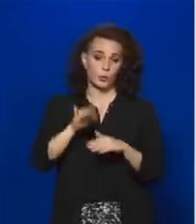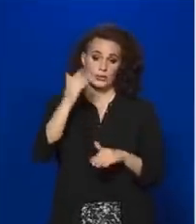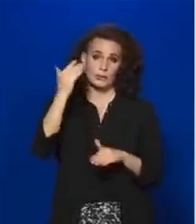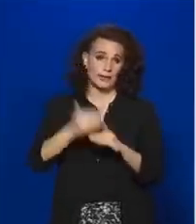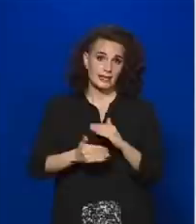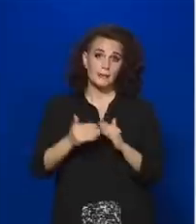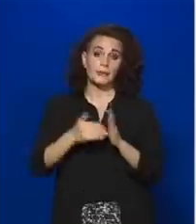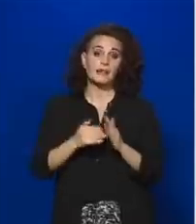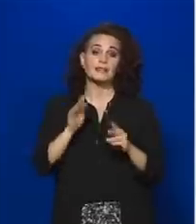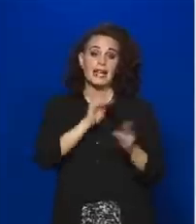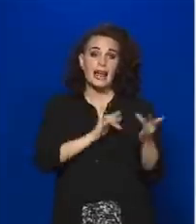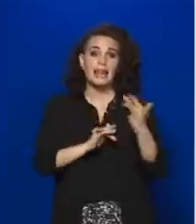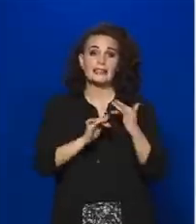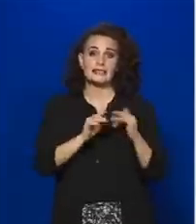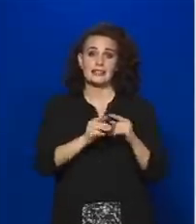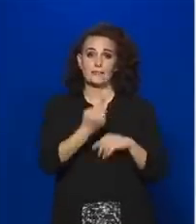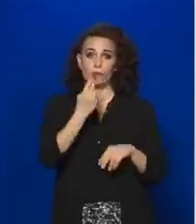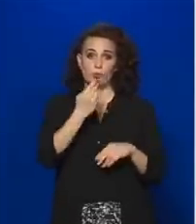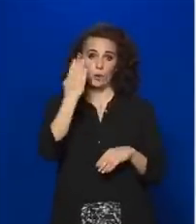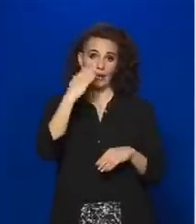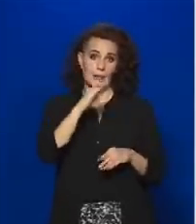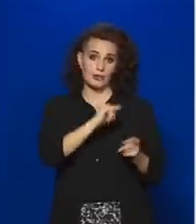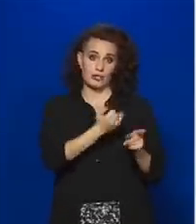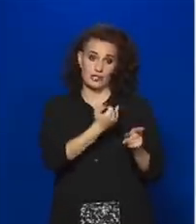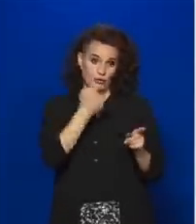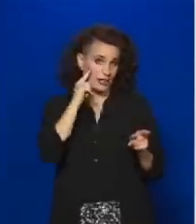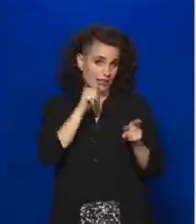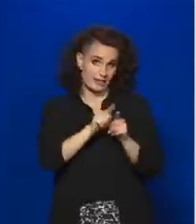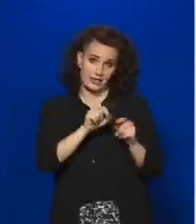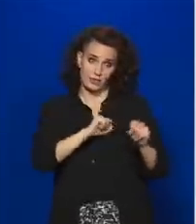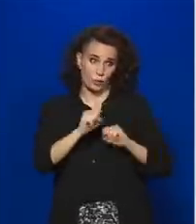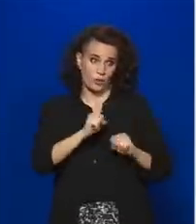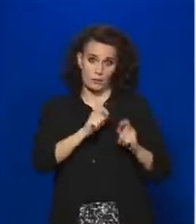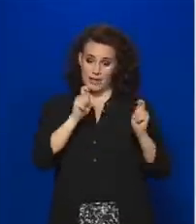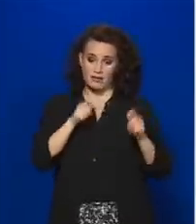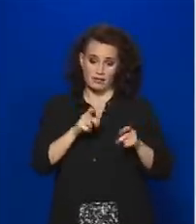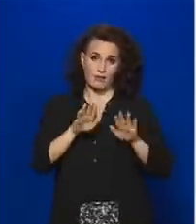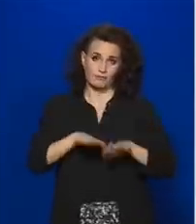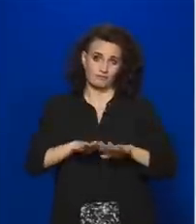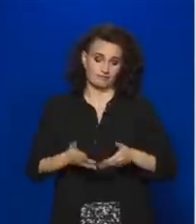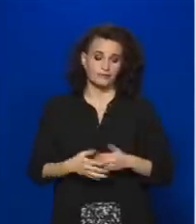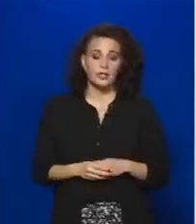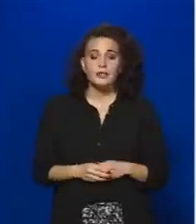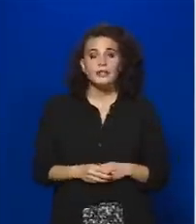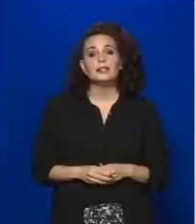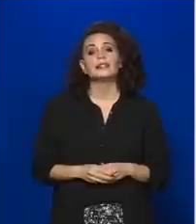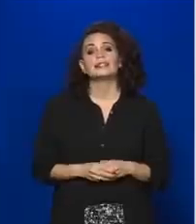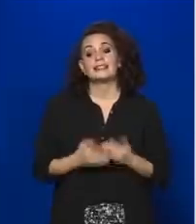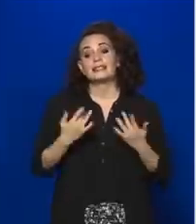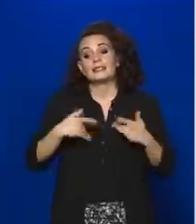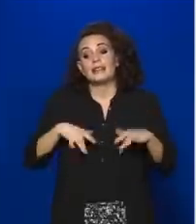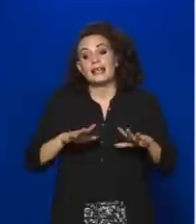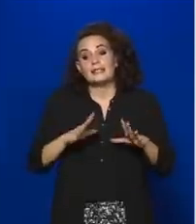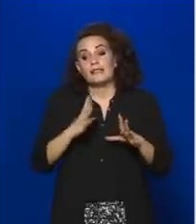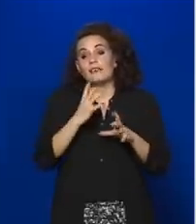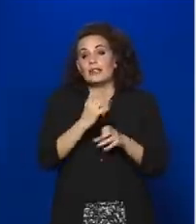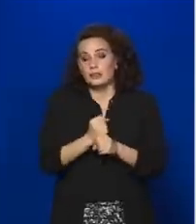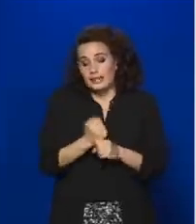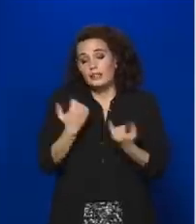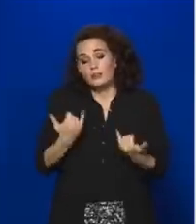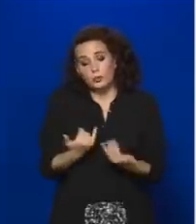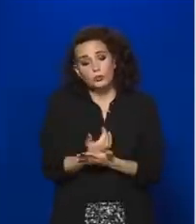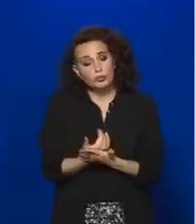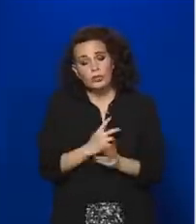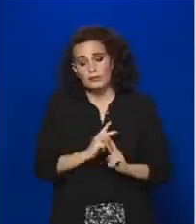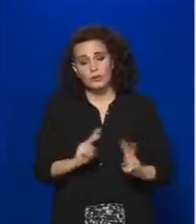az ellenzéki főpolgármester is egyetértett a kormányjal. Tehát az, hogy ezekre ernek a helyzetnek a fenntartására most szükség van,